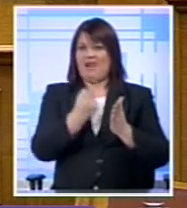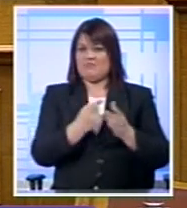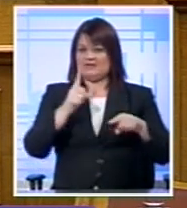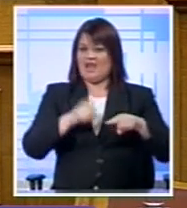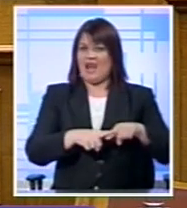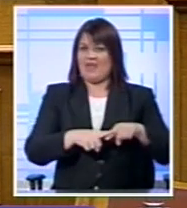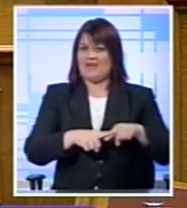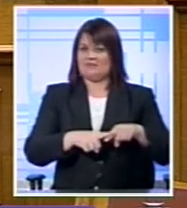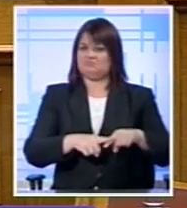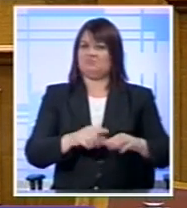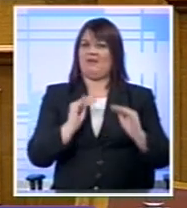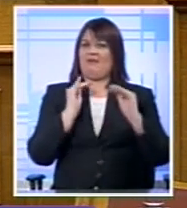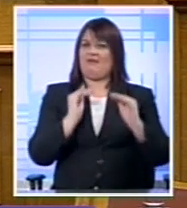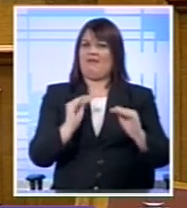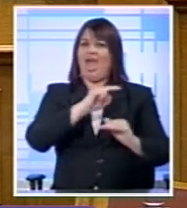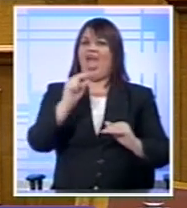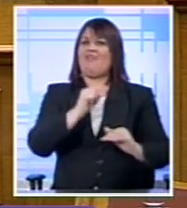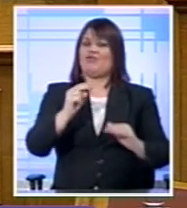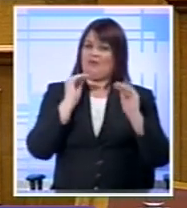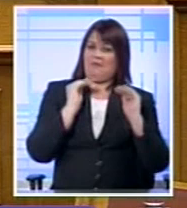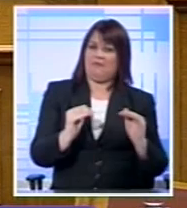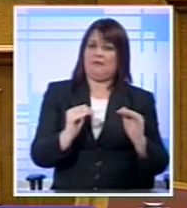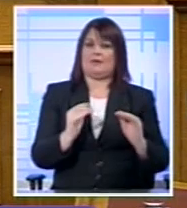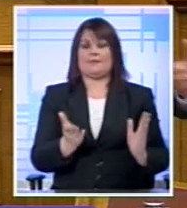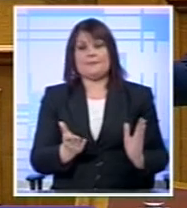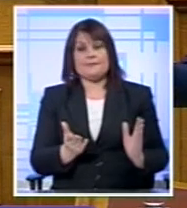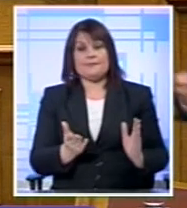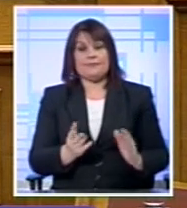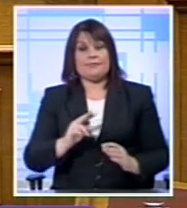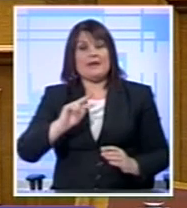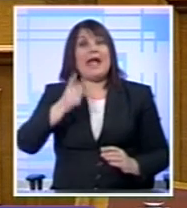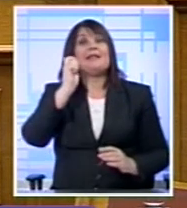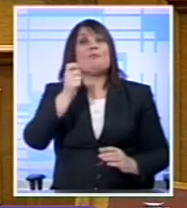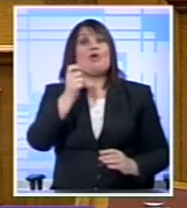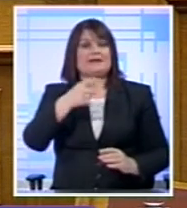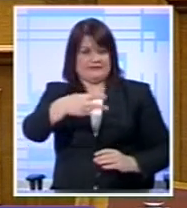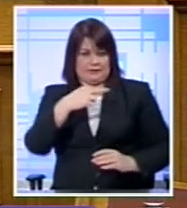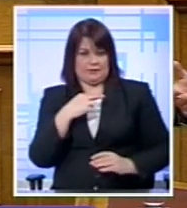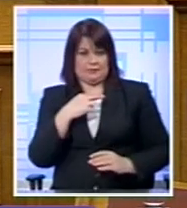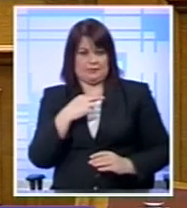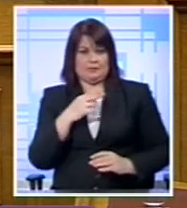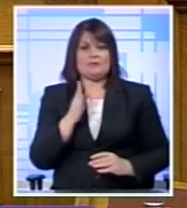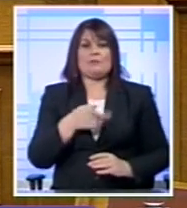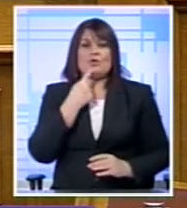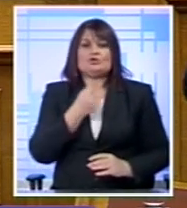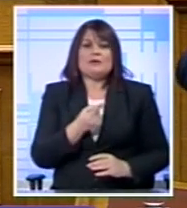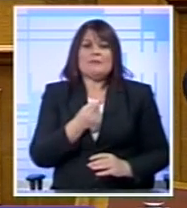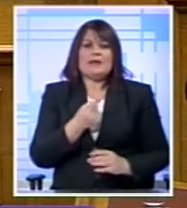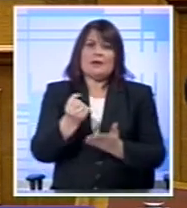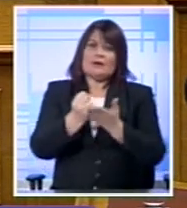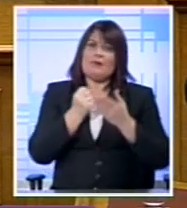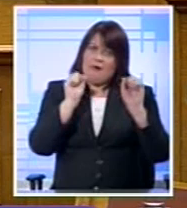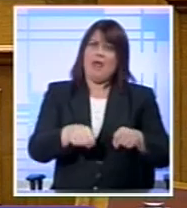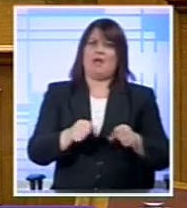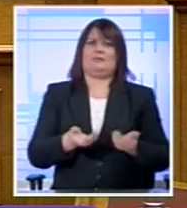εξόδου Από το ευρώ Μια απάντηση της αντιπολίτευσης Σε αυτή την πρόταση Θα μπορούσε να ήταν να στήριζε Το ναι